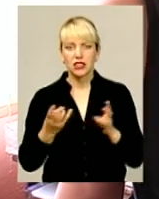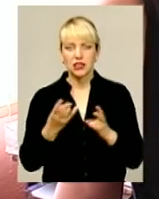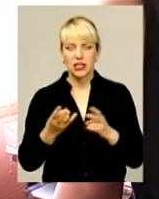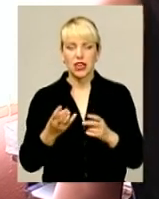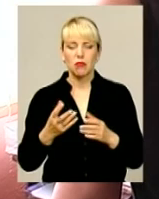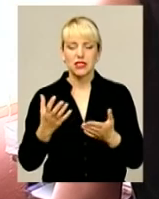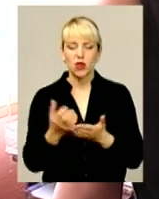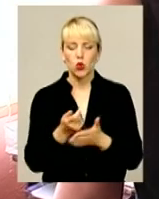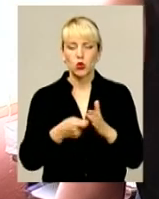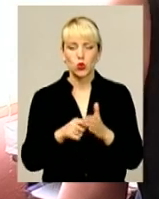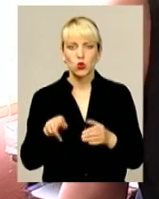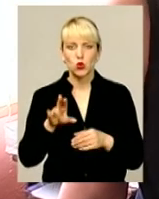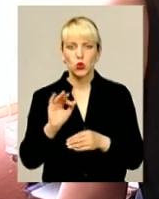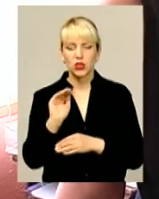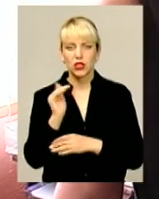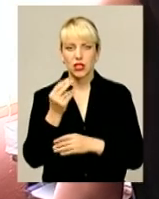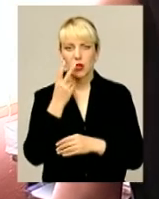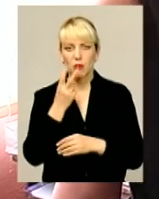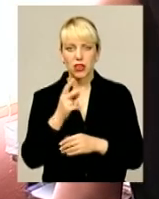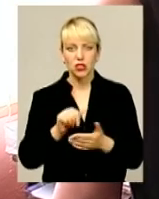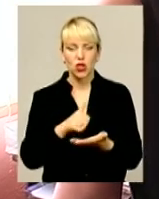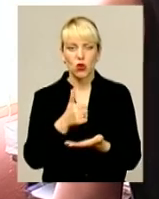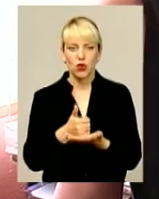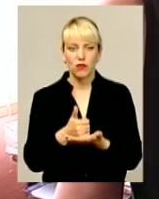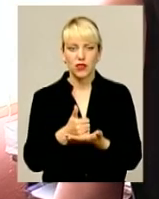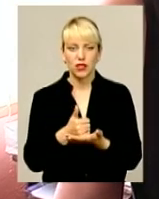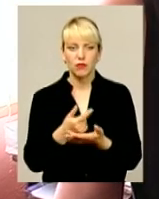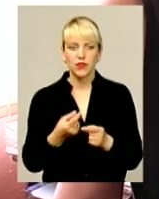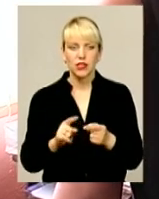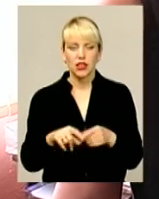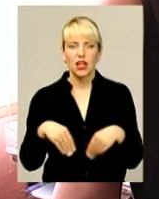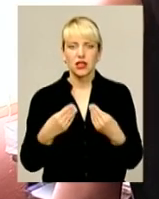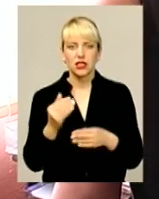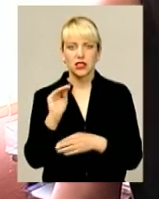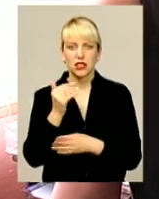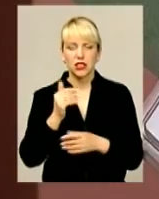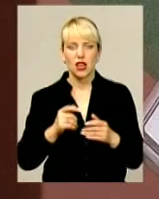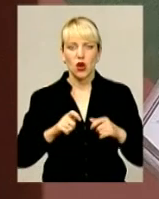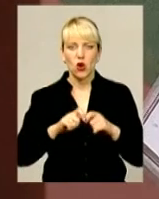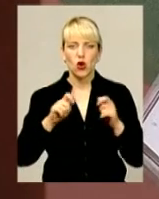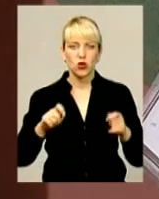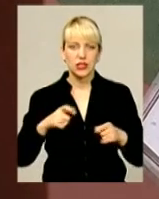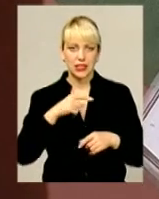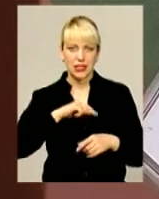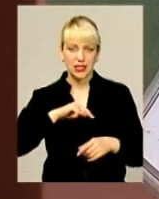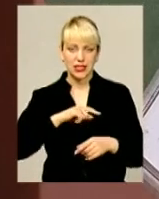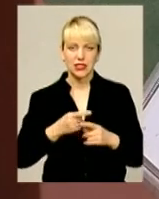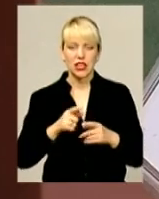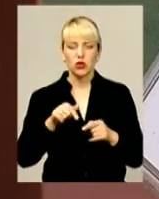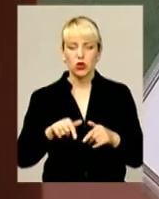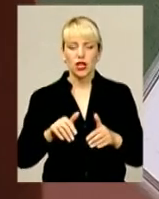кожної дитини, бачити, саме головне, дати дитині розкритися. Тут розкривається процес